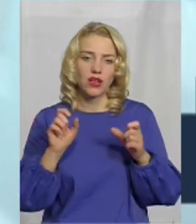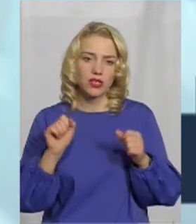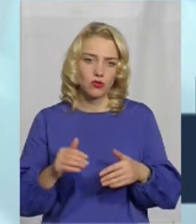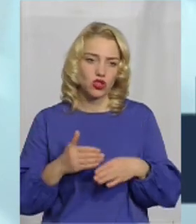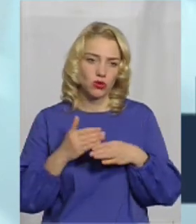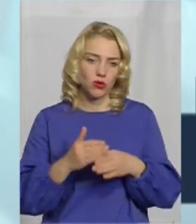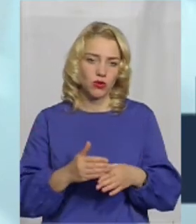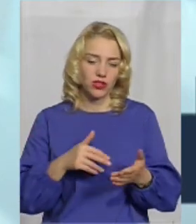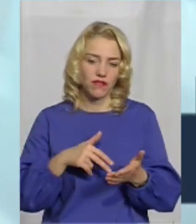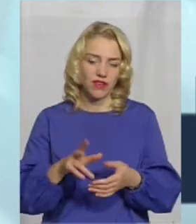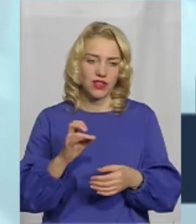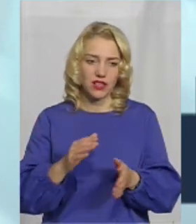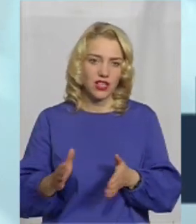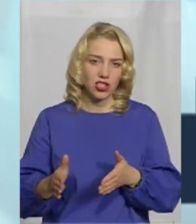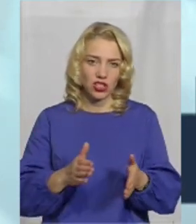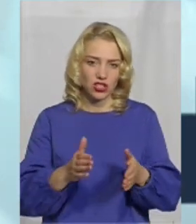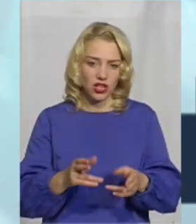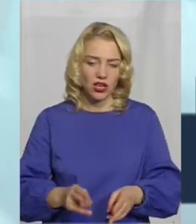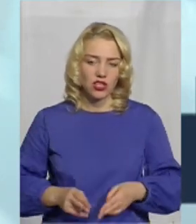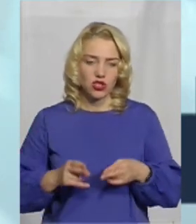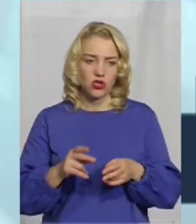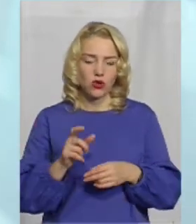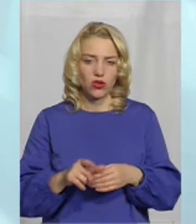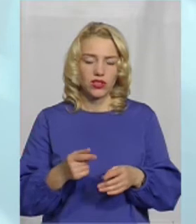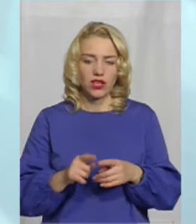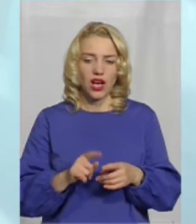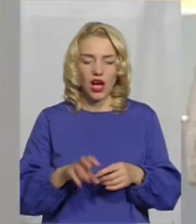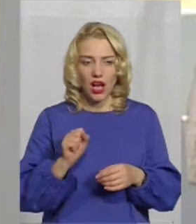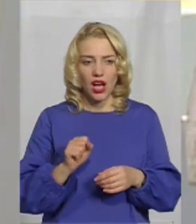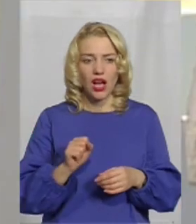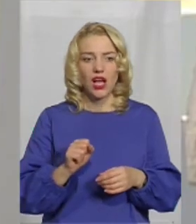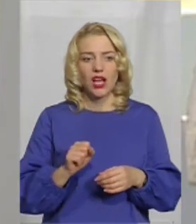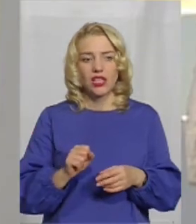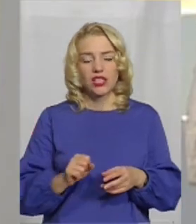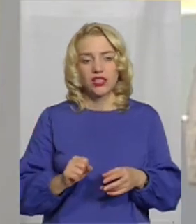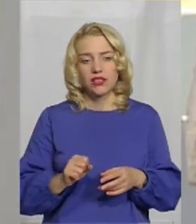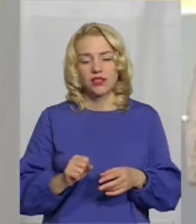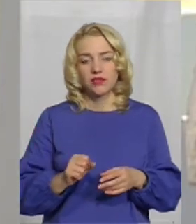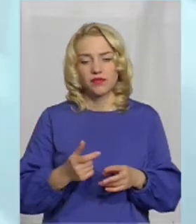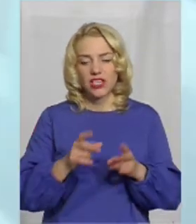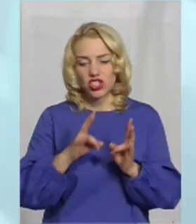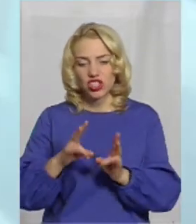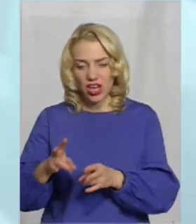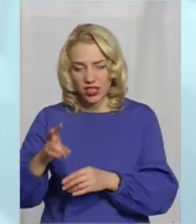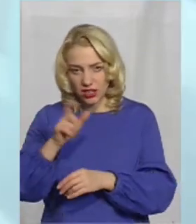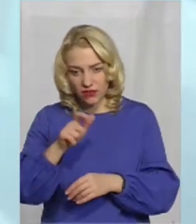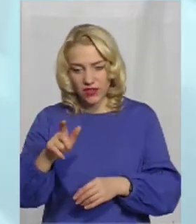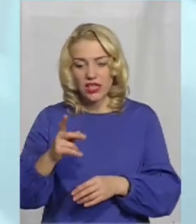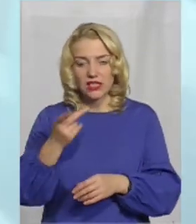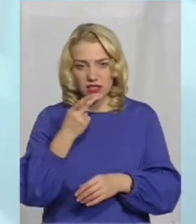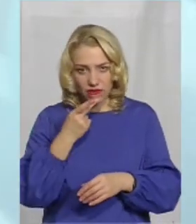вийти на шлях злодії. А жертви завжди звертаються до поліції? Ну,